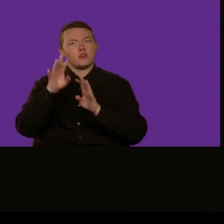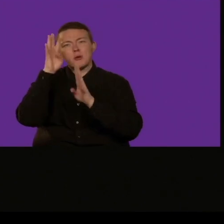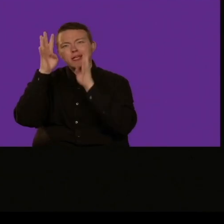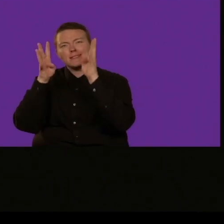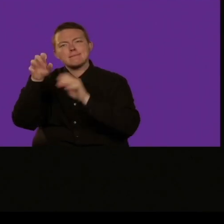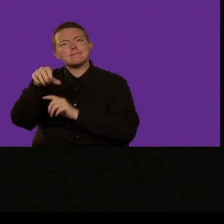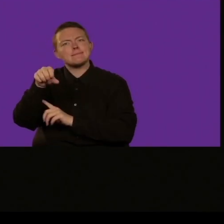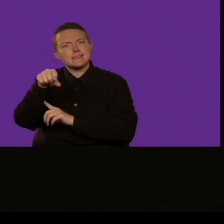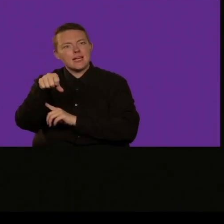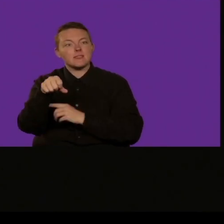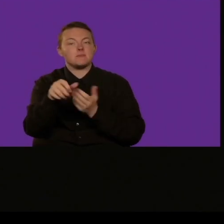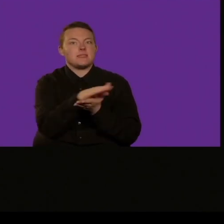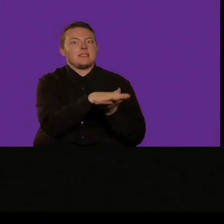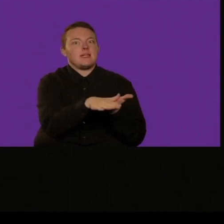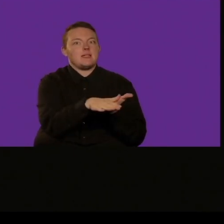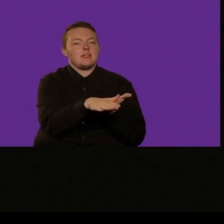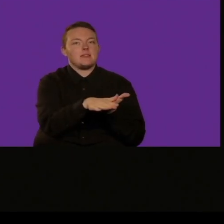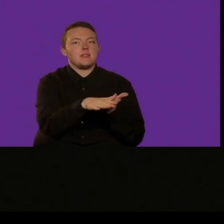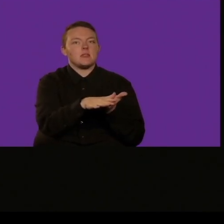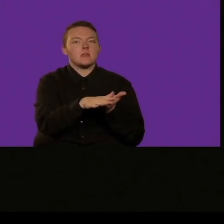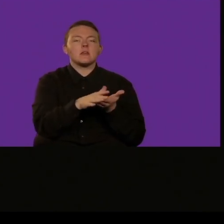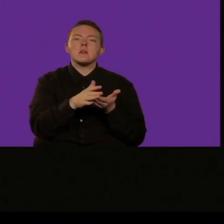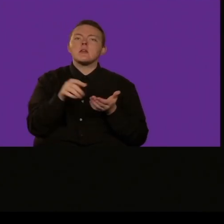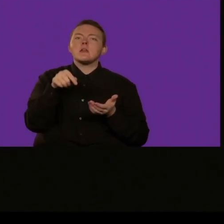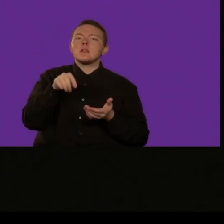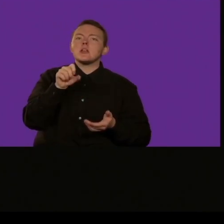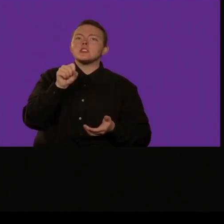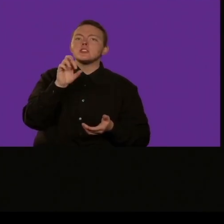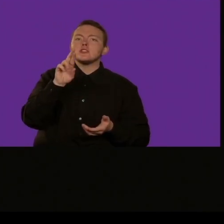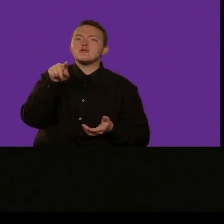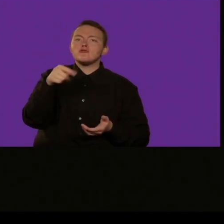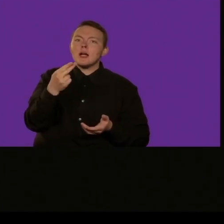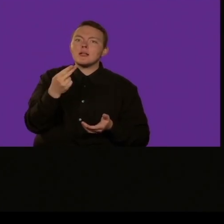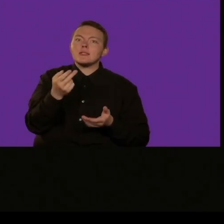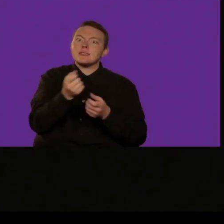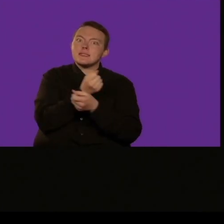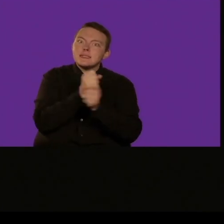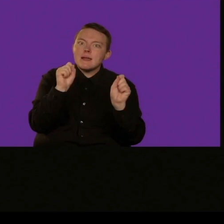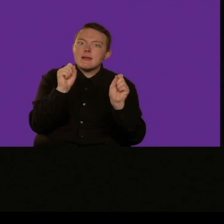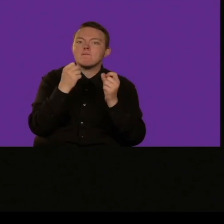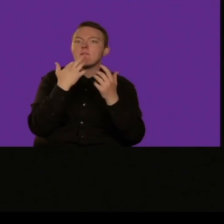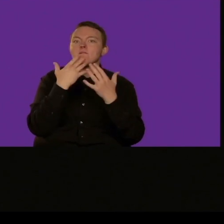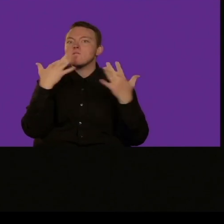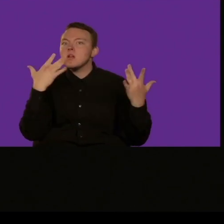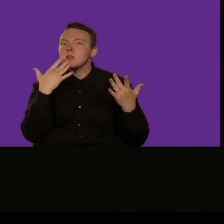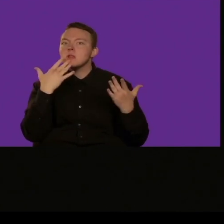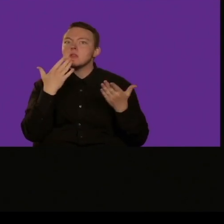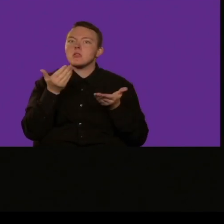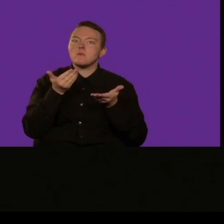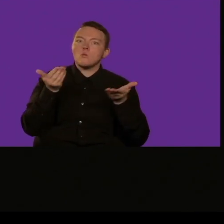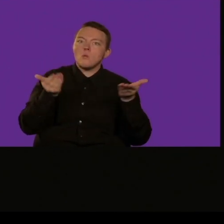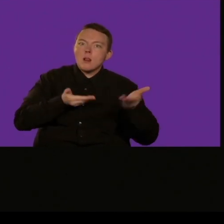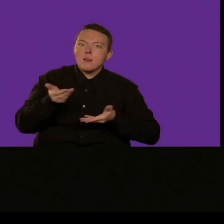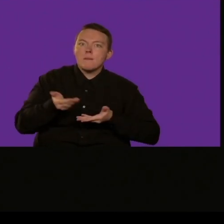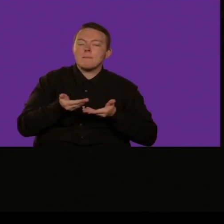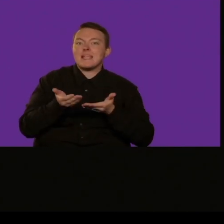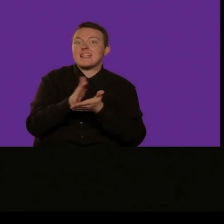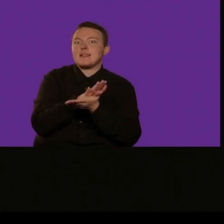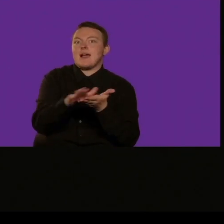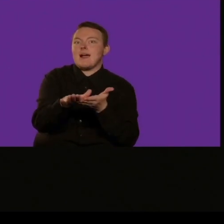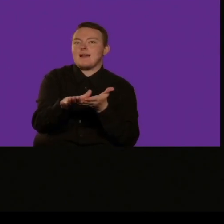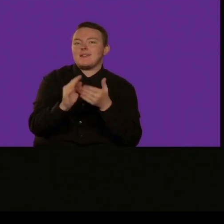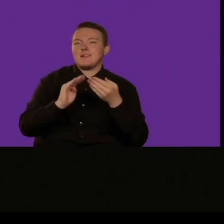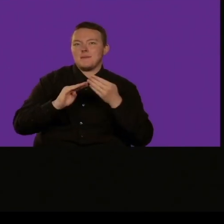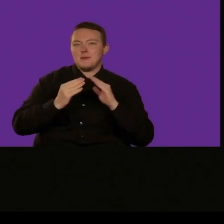le persone non solo creano ma si ispirano si appoggiano l'una all'altra e imparano l'uno dell'altra e